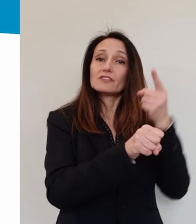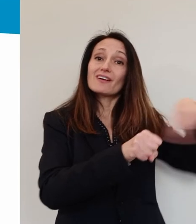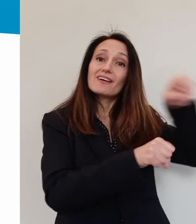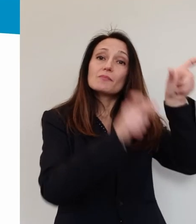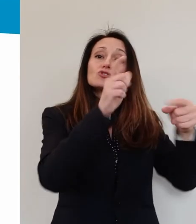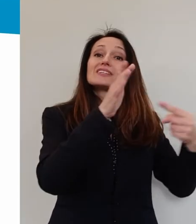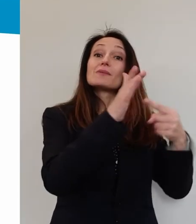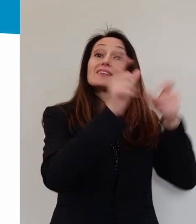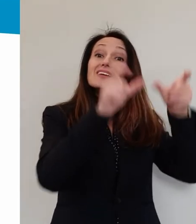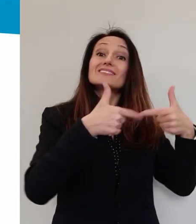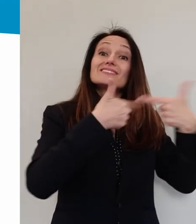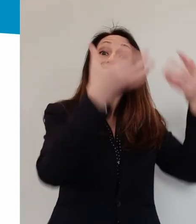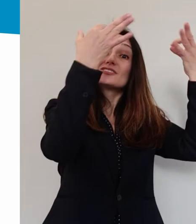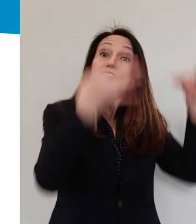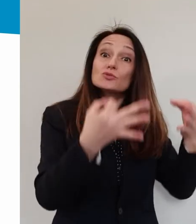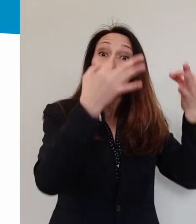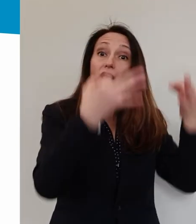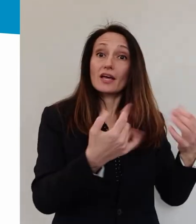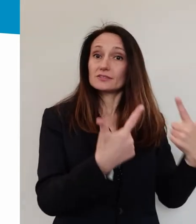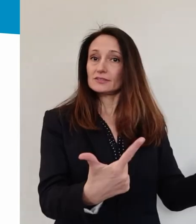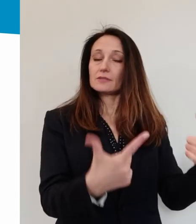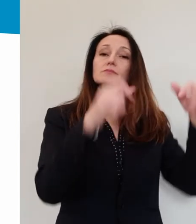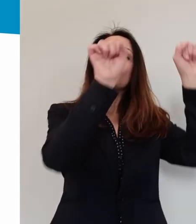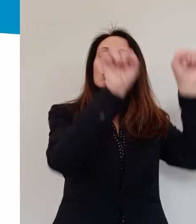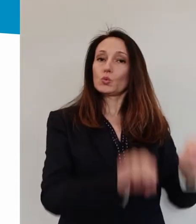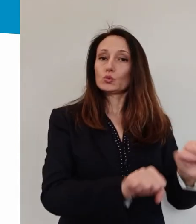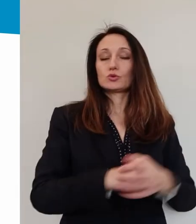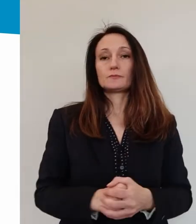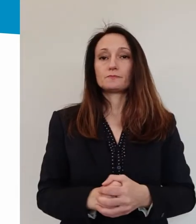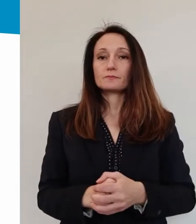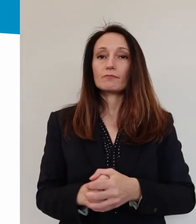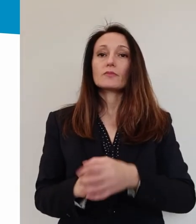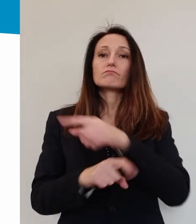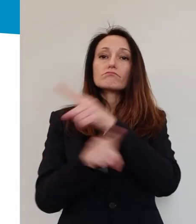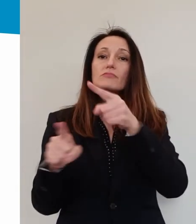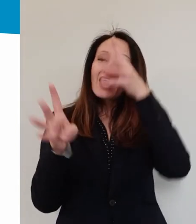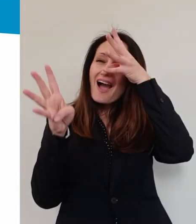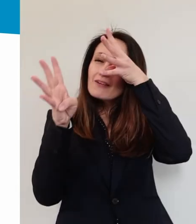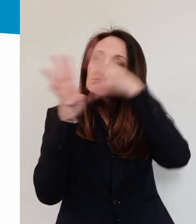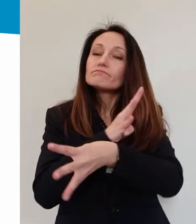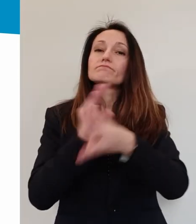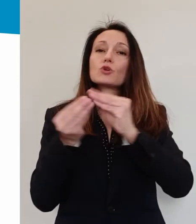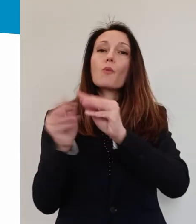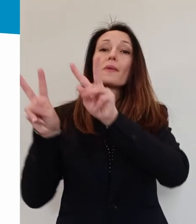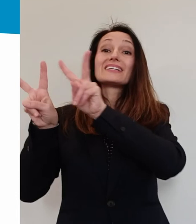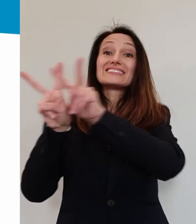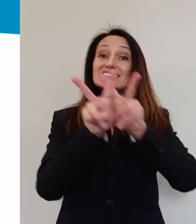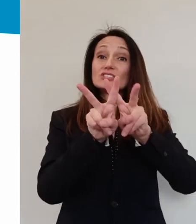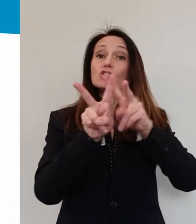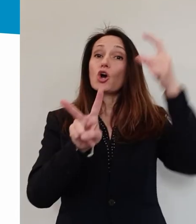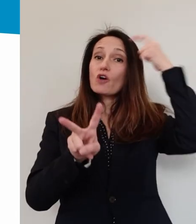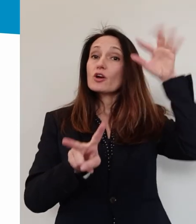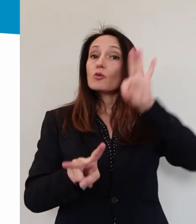Per ogni approfondimento consulta le FAQ predisposte sul sito governo.it. Informazioni